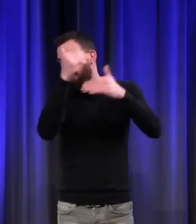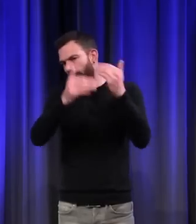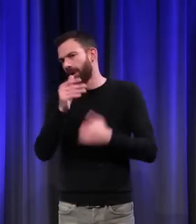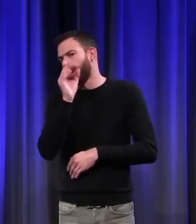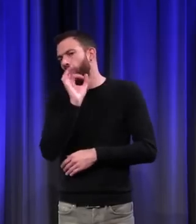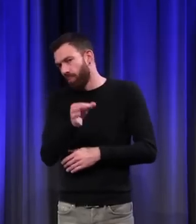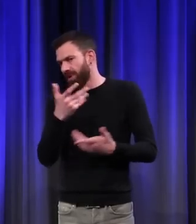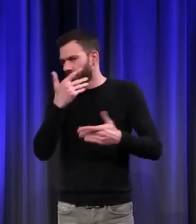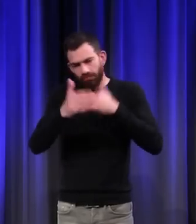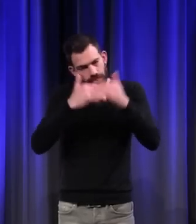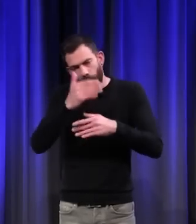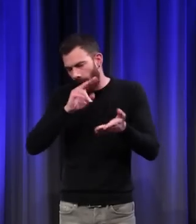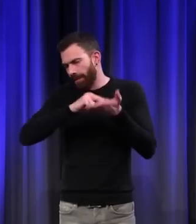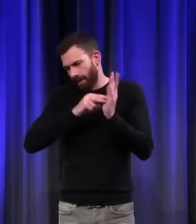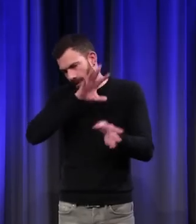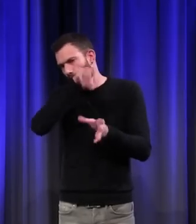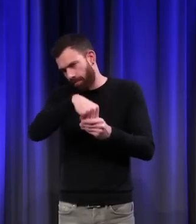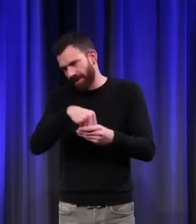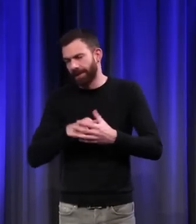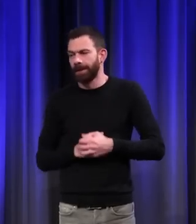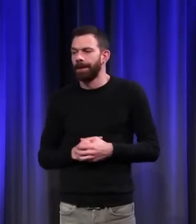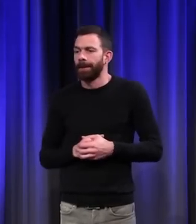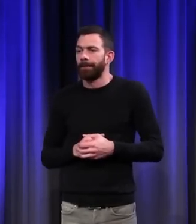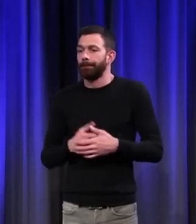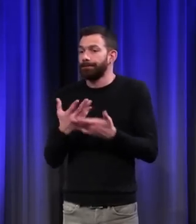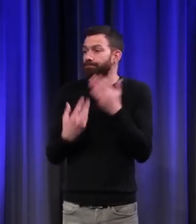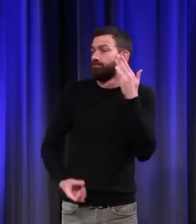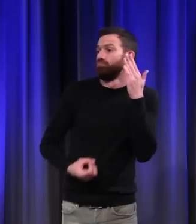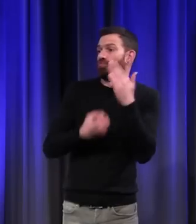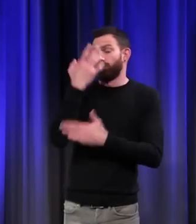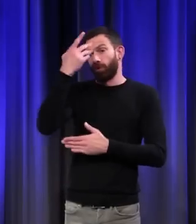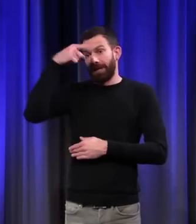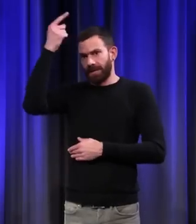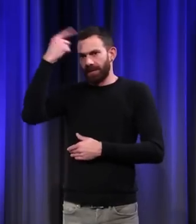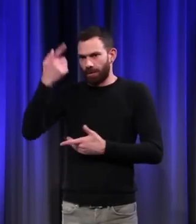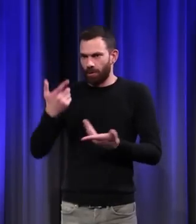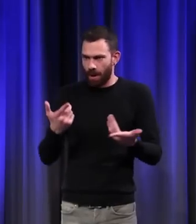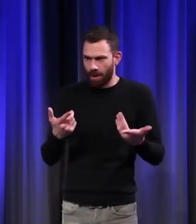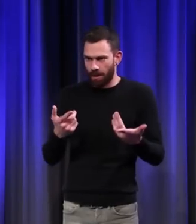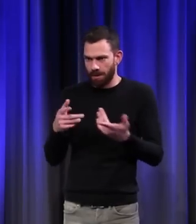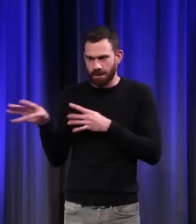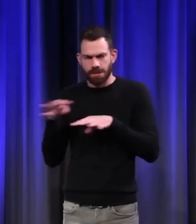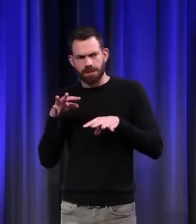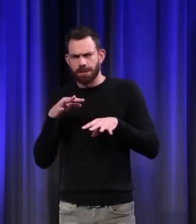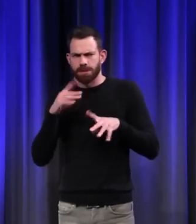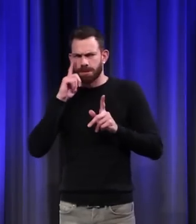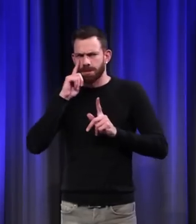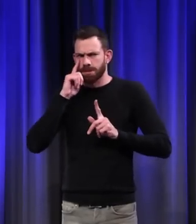y compris des progrès techniques. Les nouveautés intellectuelles également suscitent la suspicion.